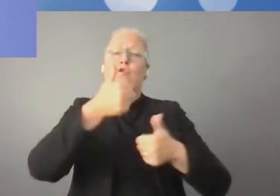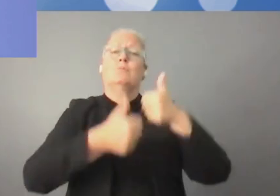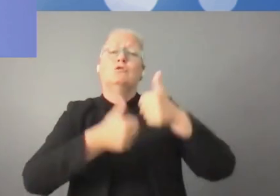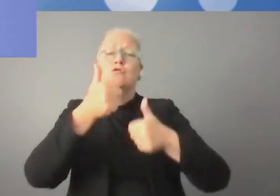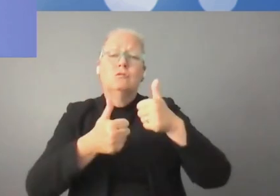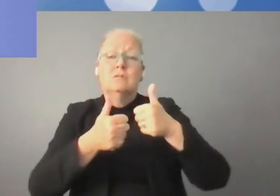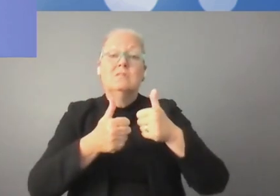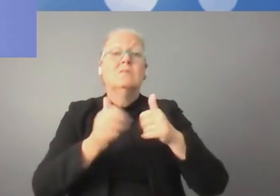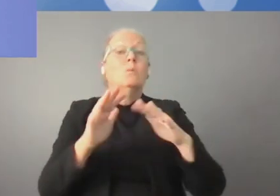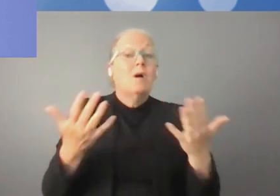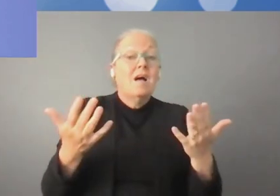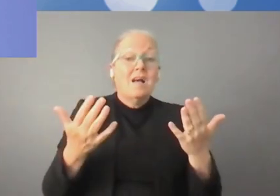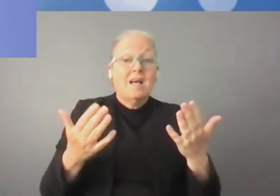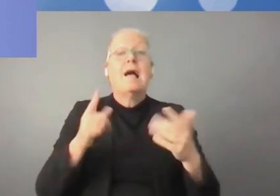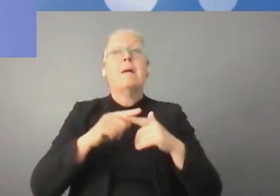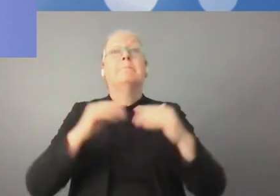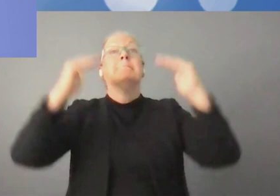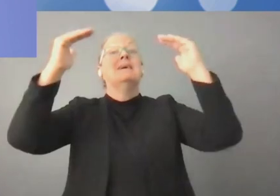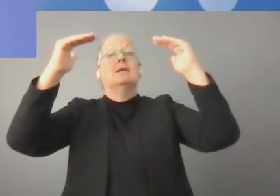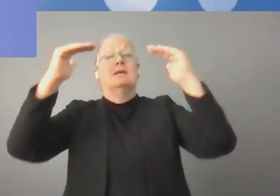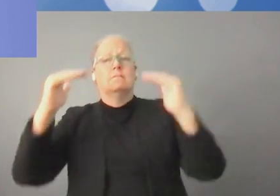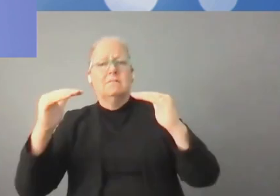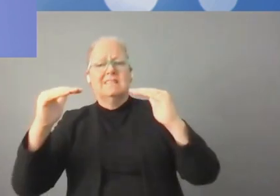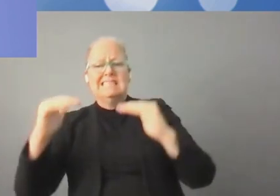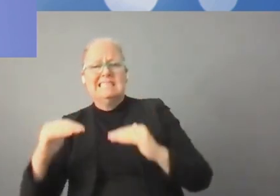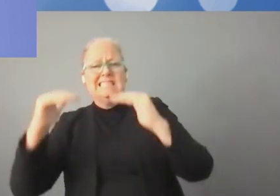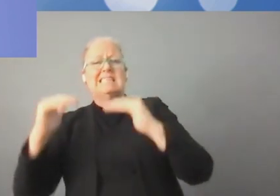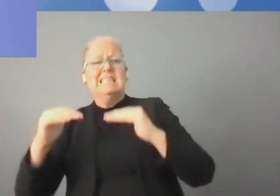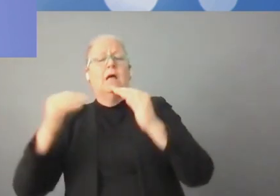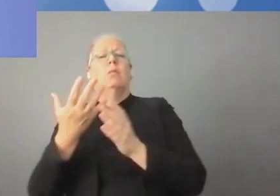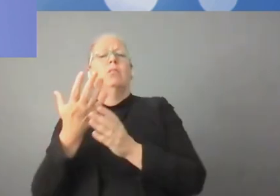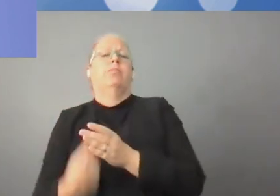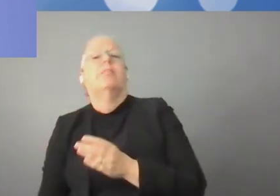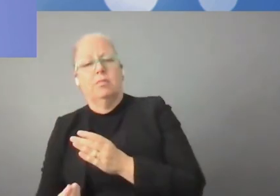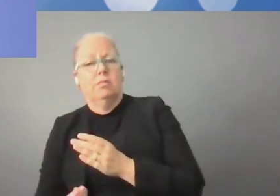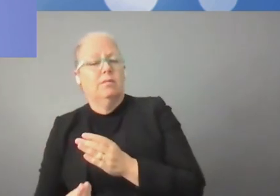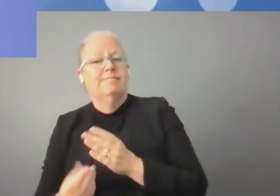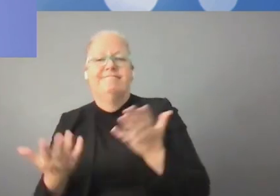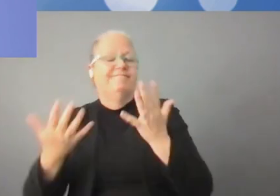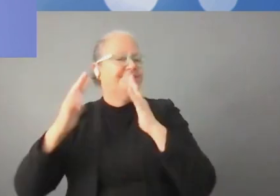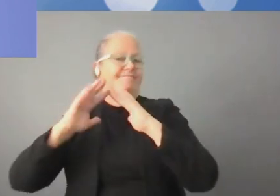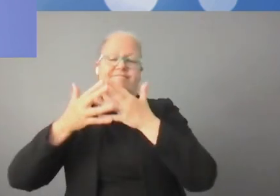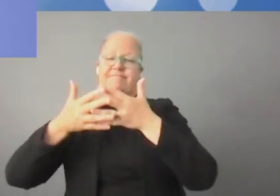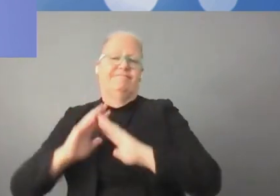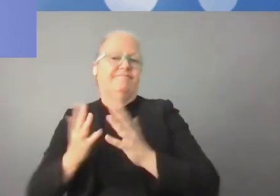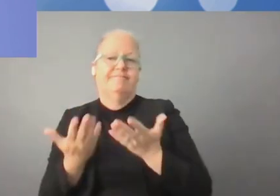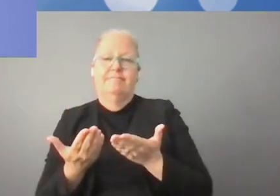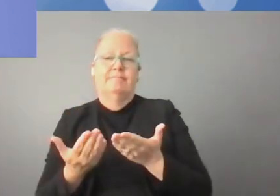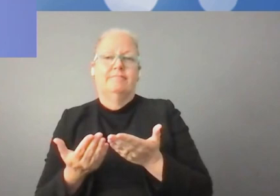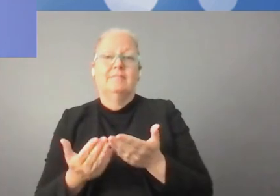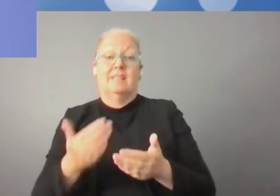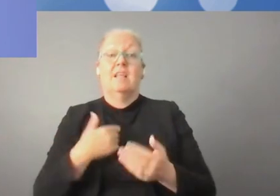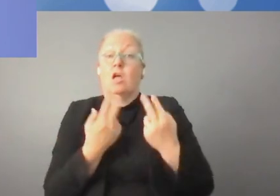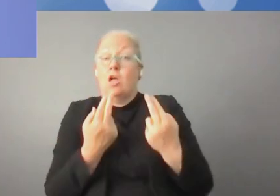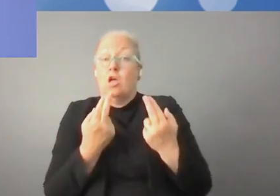rendent possible une concurrence juste. Pour qu'elles ne soient pas traversies, qu'elles ne